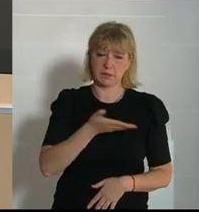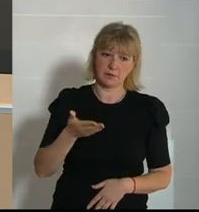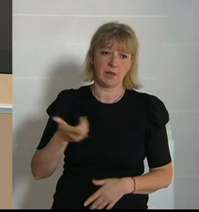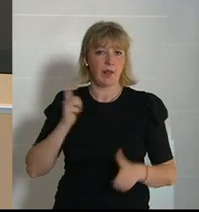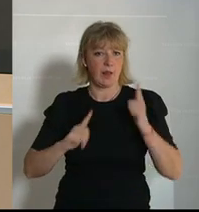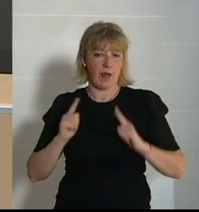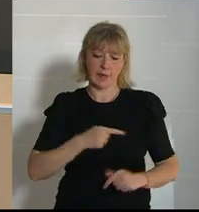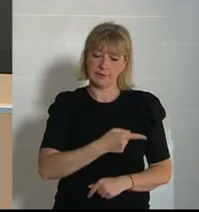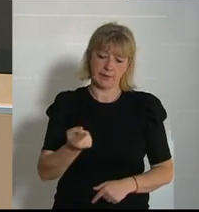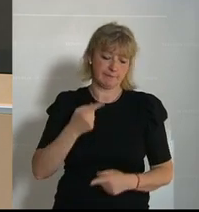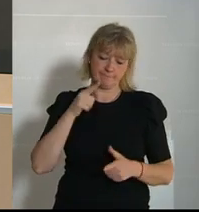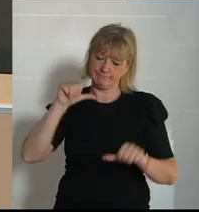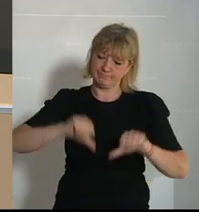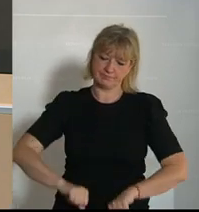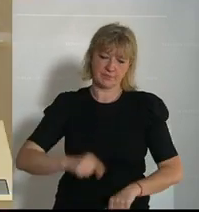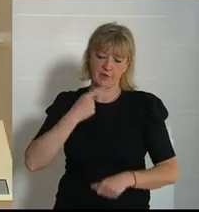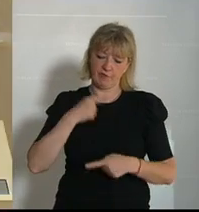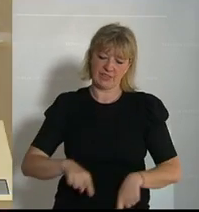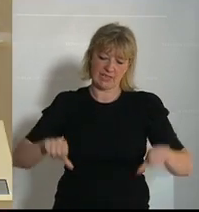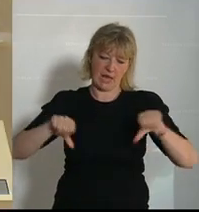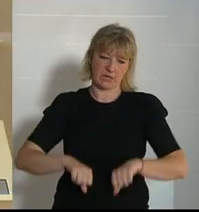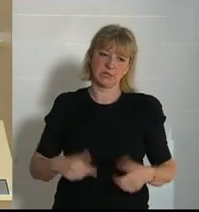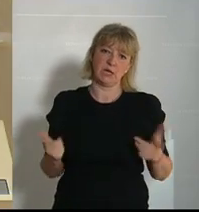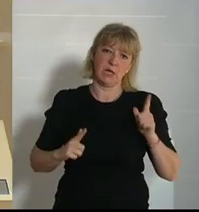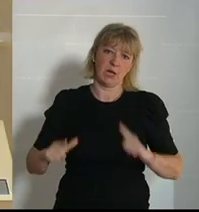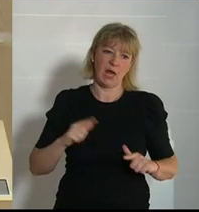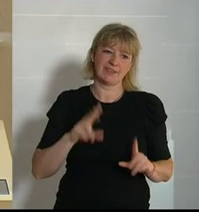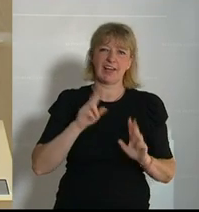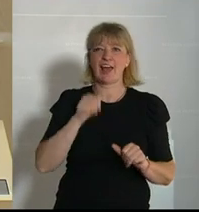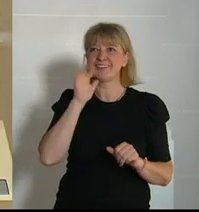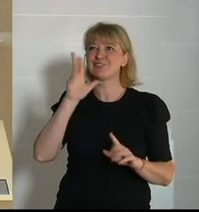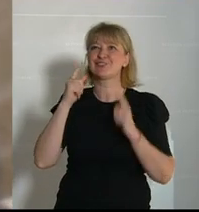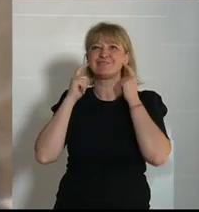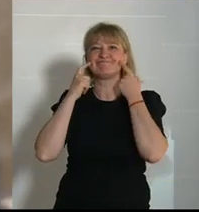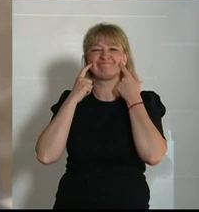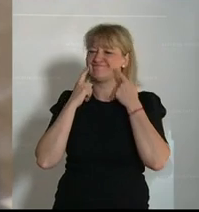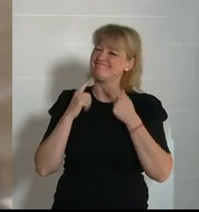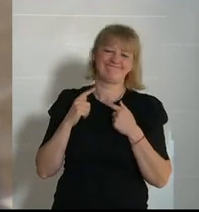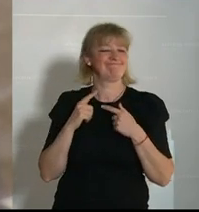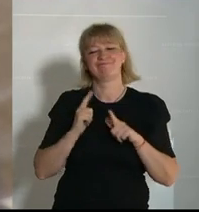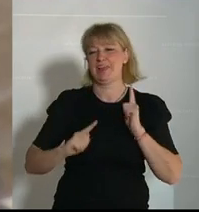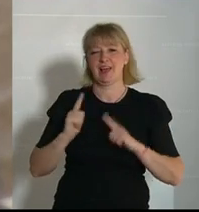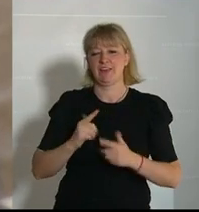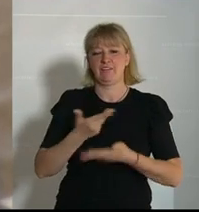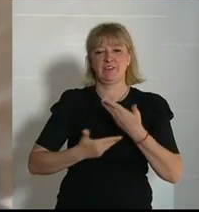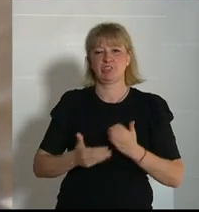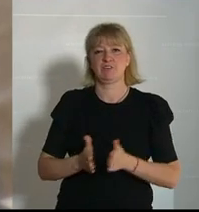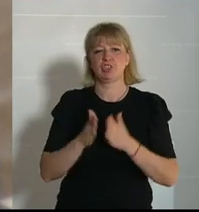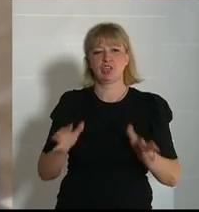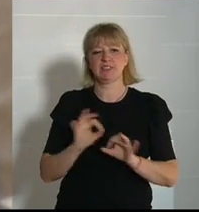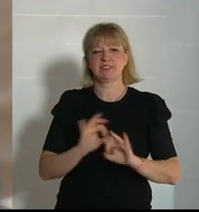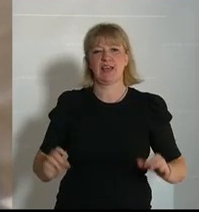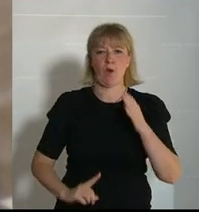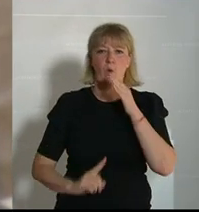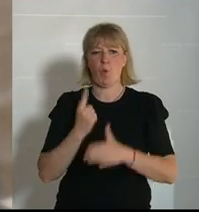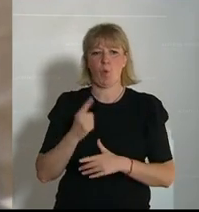leider versagt haben. Das können Sie nicht wegreden und Sie können es auch nicht weglächeln. Der wirtschaftliche Schaden ist enorm. Und er wird noch